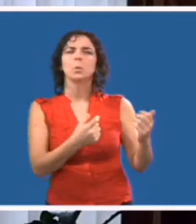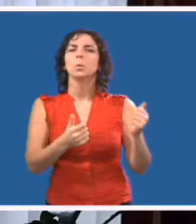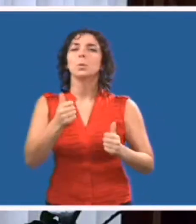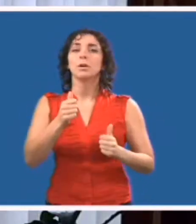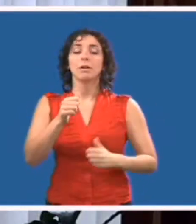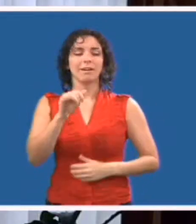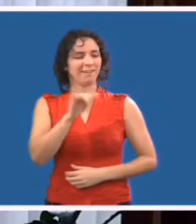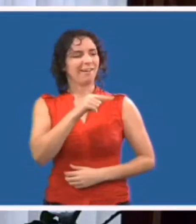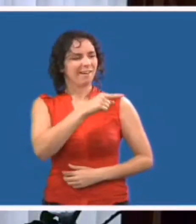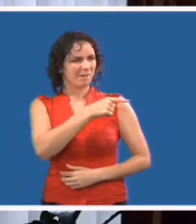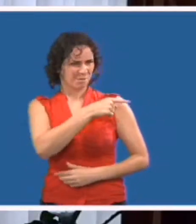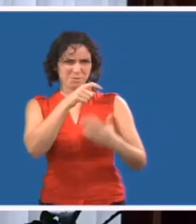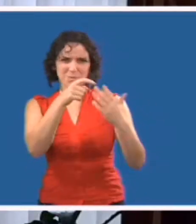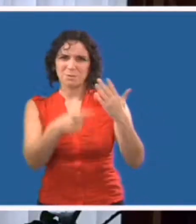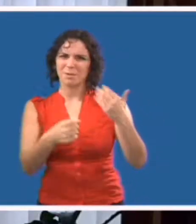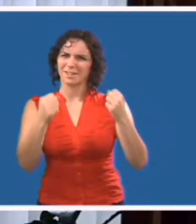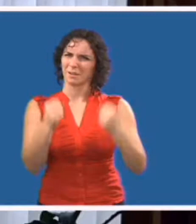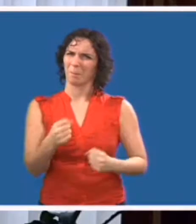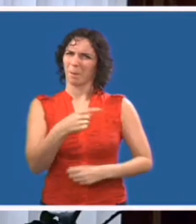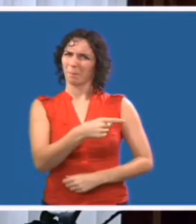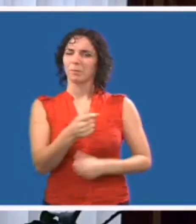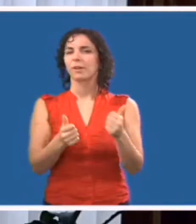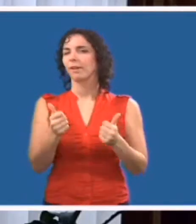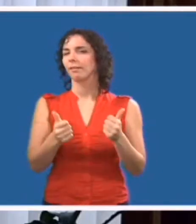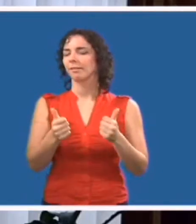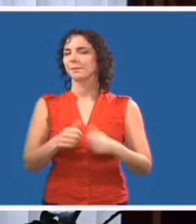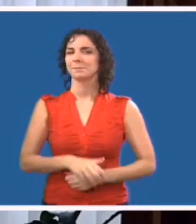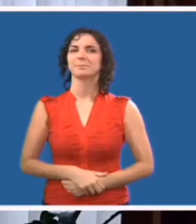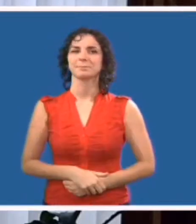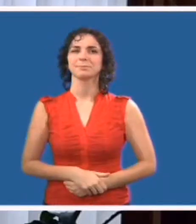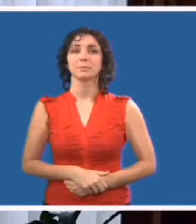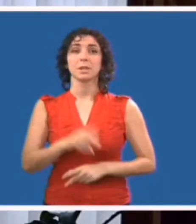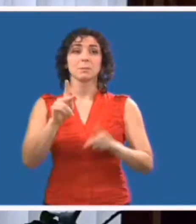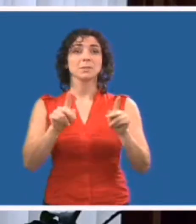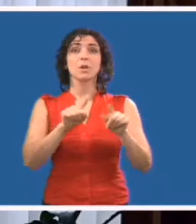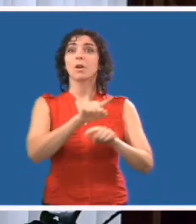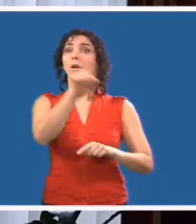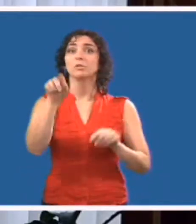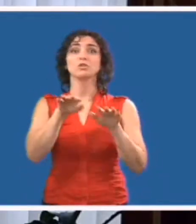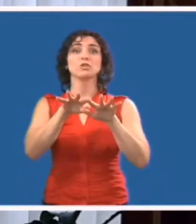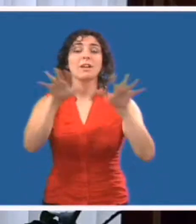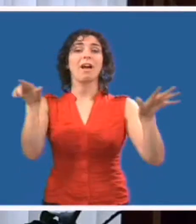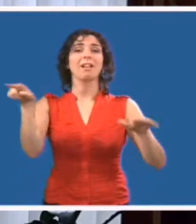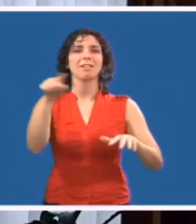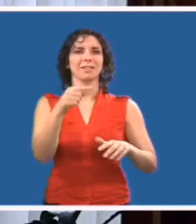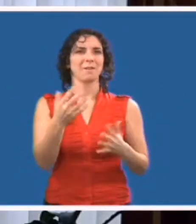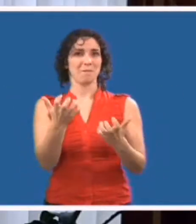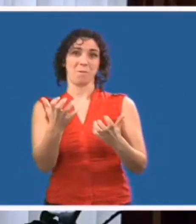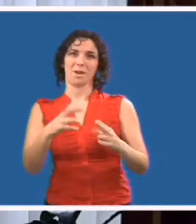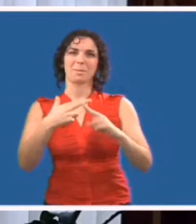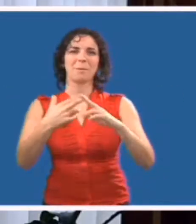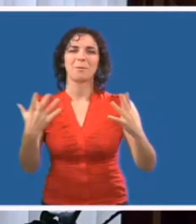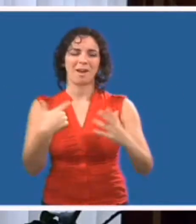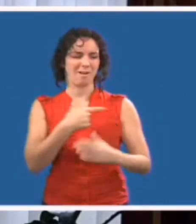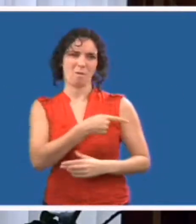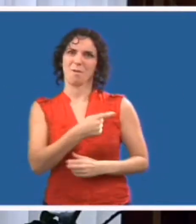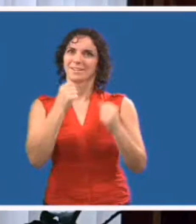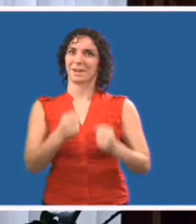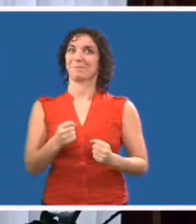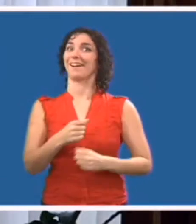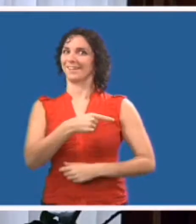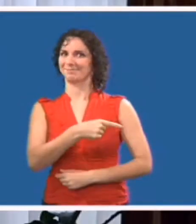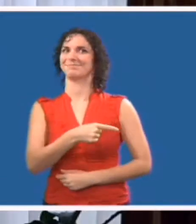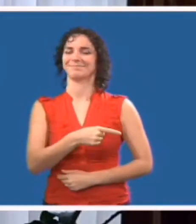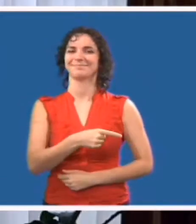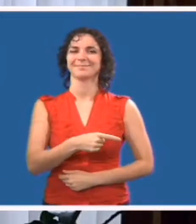aimerons tout répondre, les capacités, mais nous savons tout que ce n'est pas vrai. Nous voyons